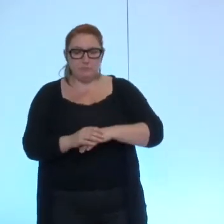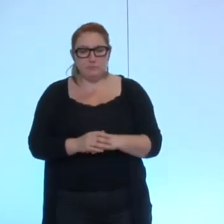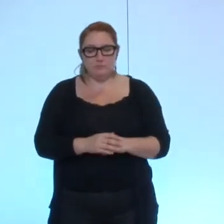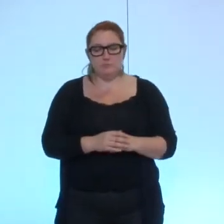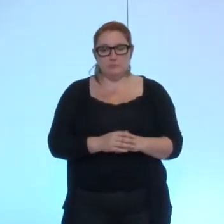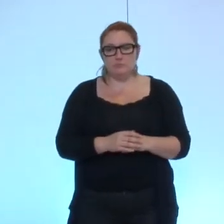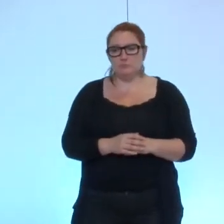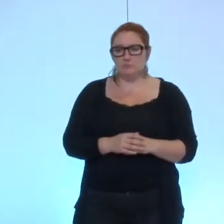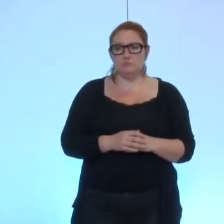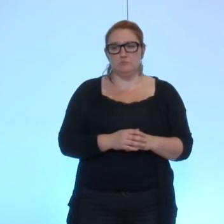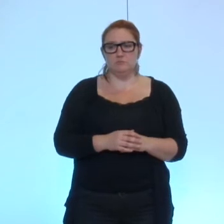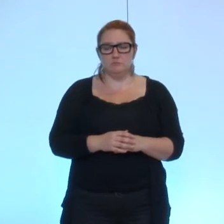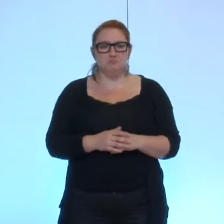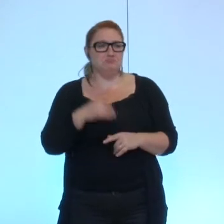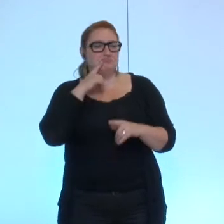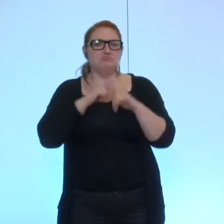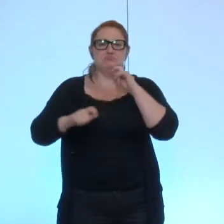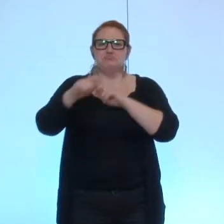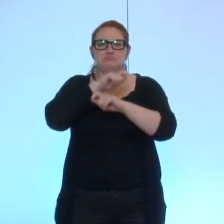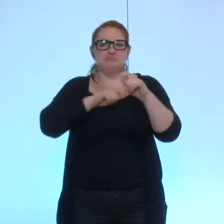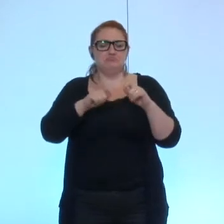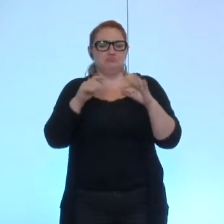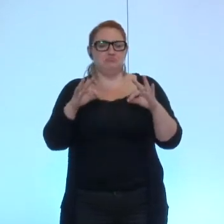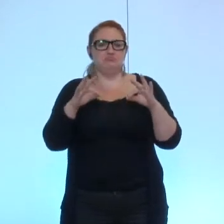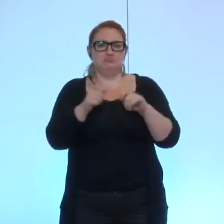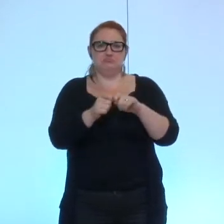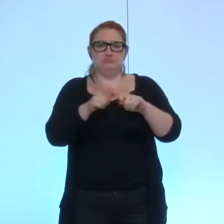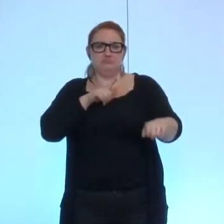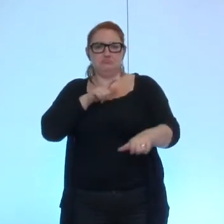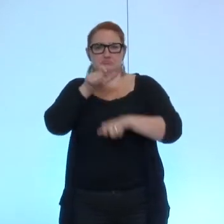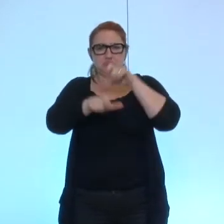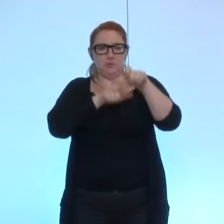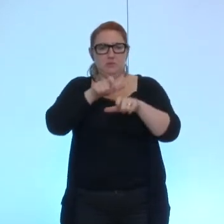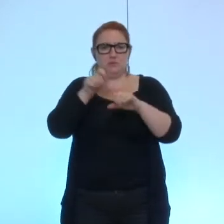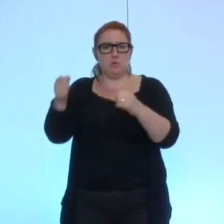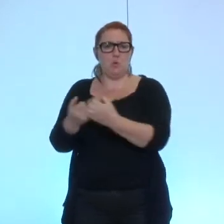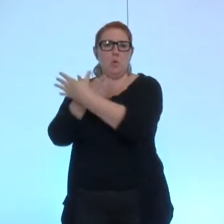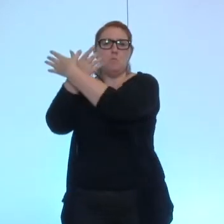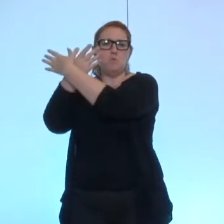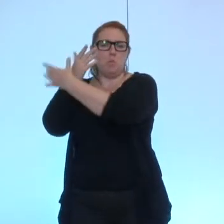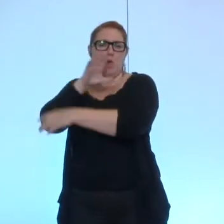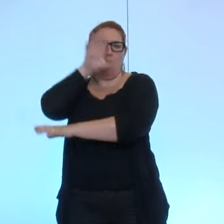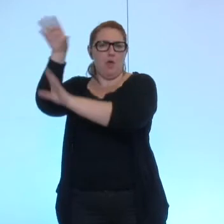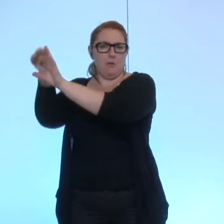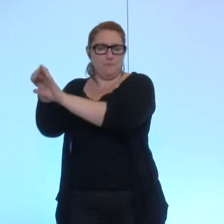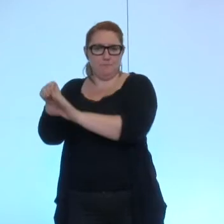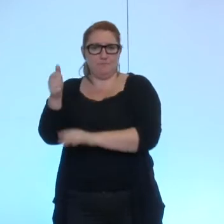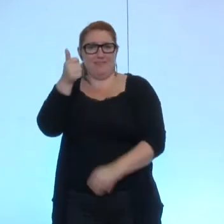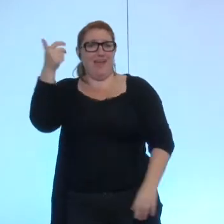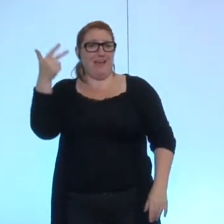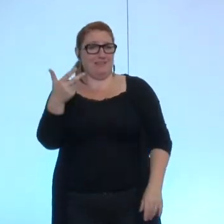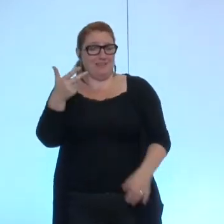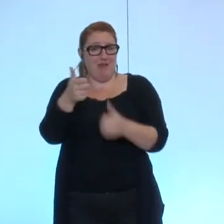parle de l'indemnité des conseillers communautaires que un tiers des